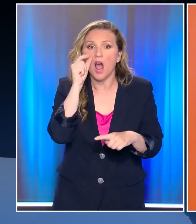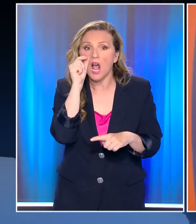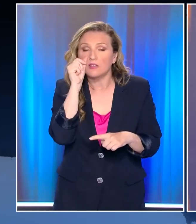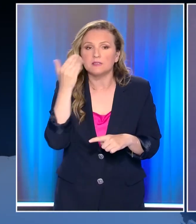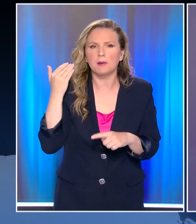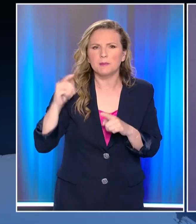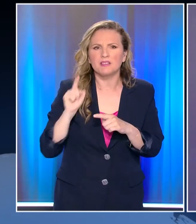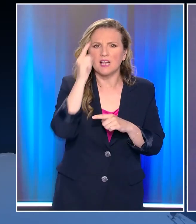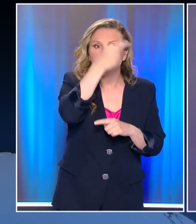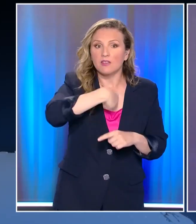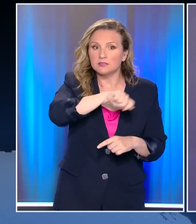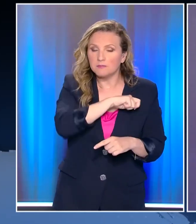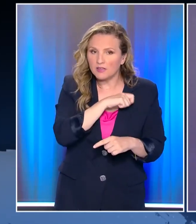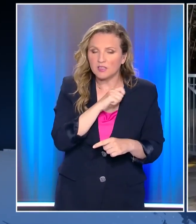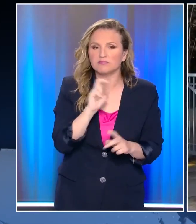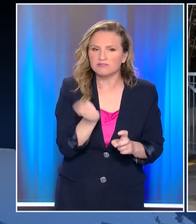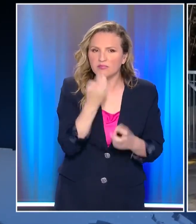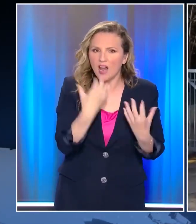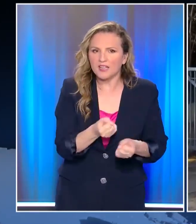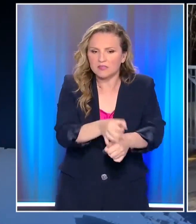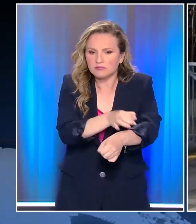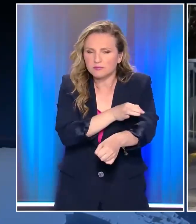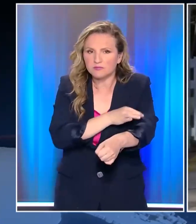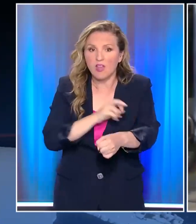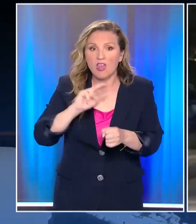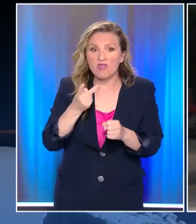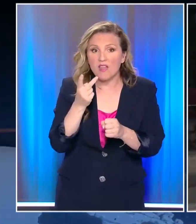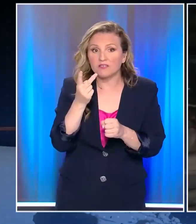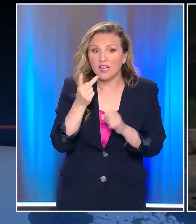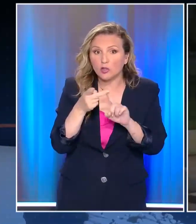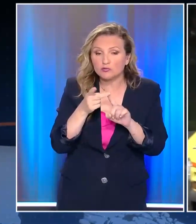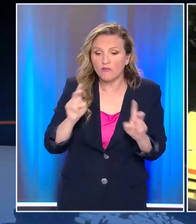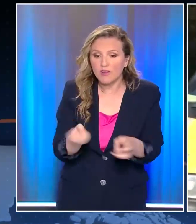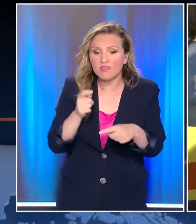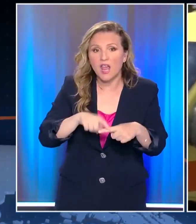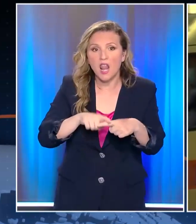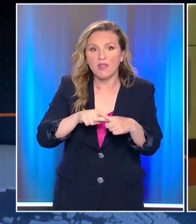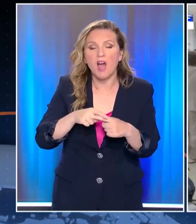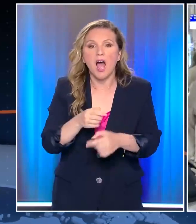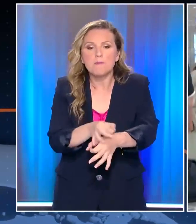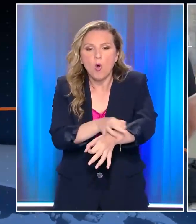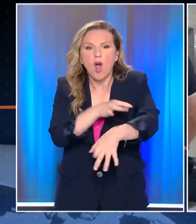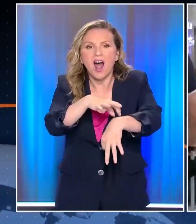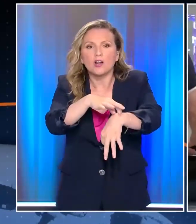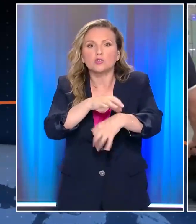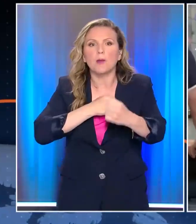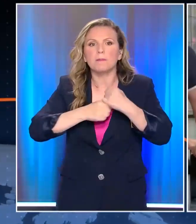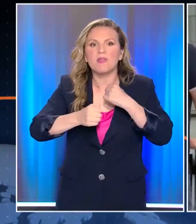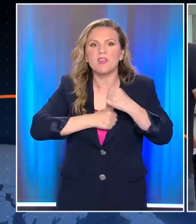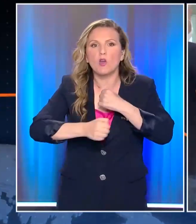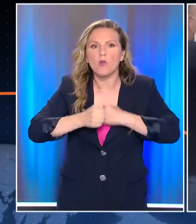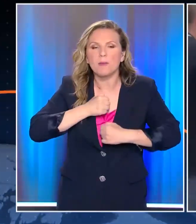ταξιδέψει πρόσφατα στην Ισπανία. Το δεύτερο κρούσμα της ευλογιάς των πηθήκων στην Ελλάδα είναι γεγονός. Ένας